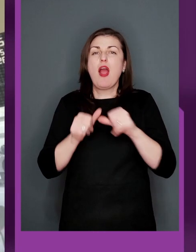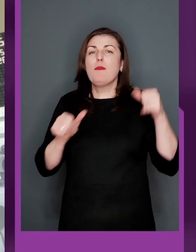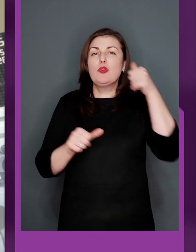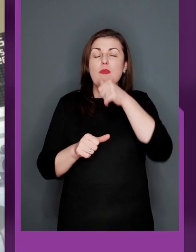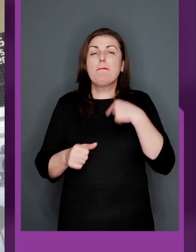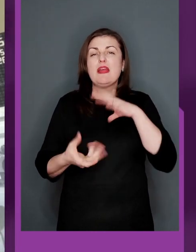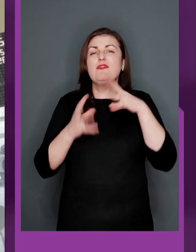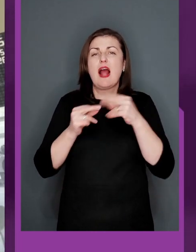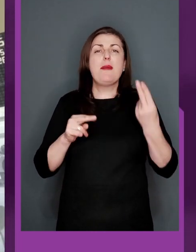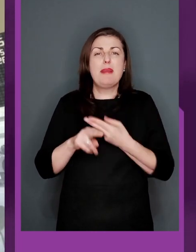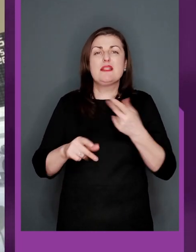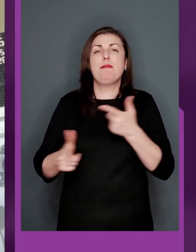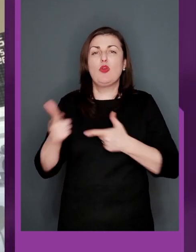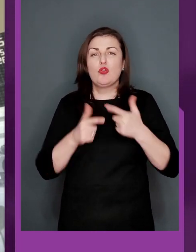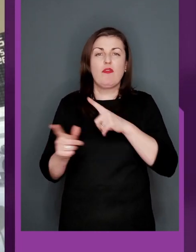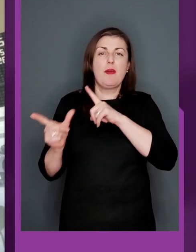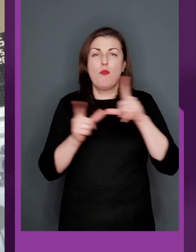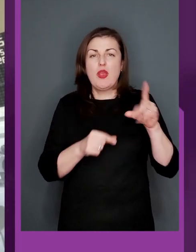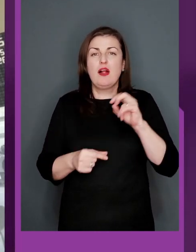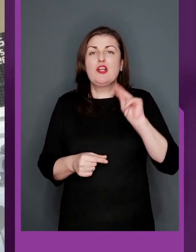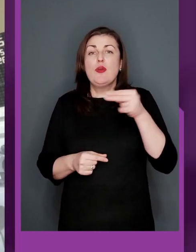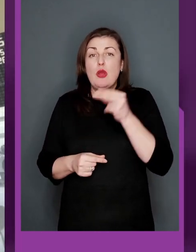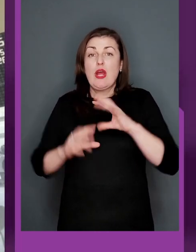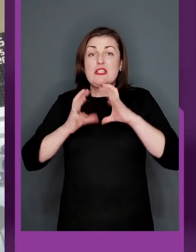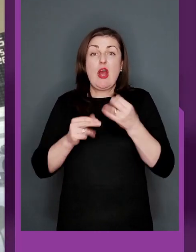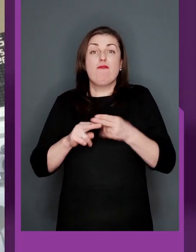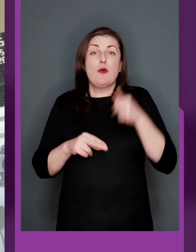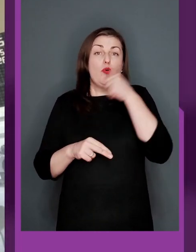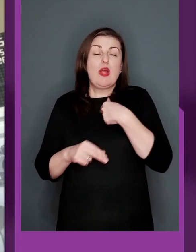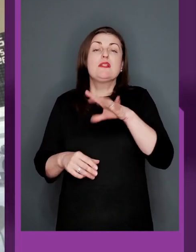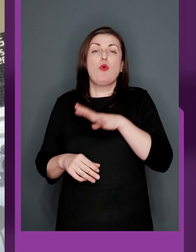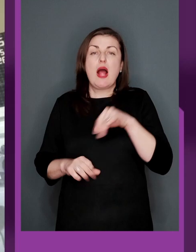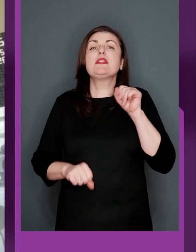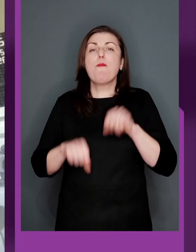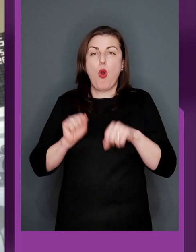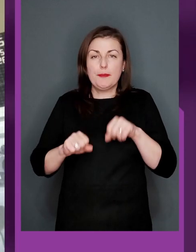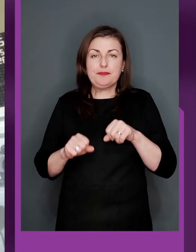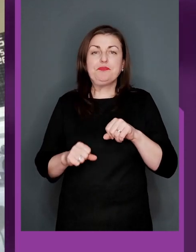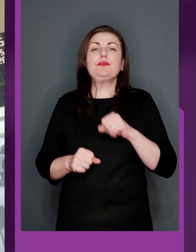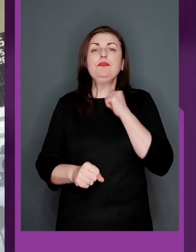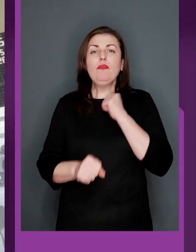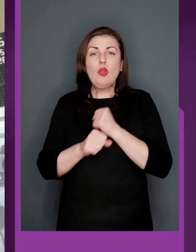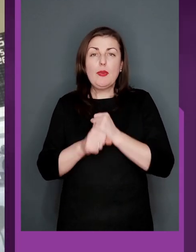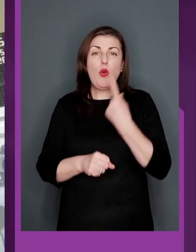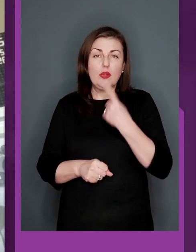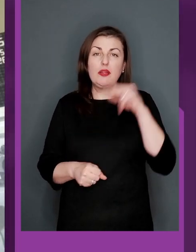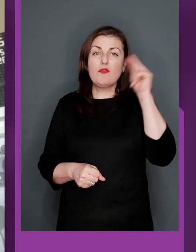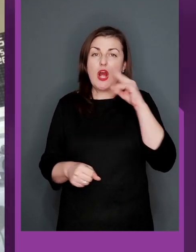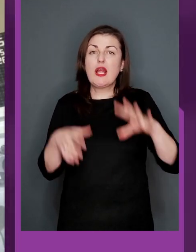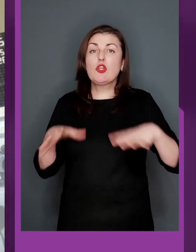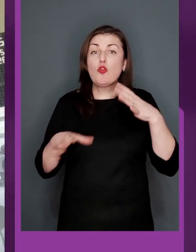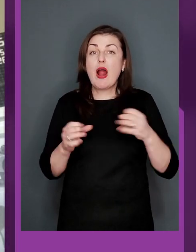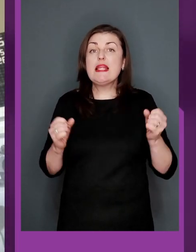Ми взагалі без підготовки поїхали на Чемпіонат світу, але в цьому уроці в нас була змога зробити один навчально